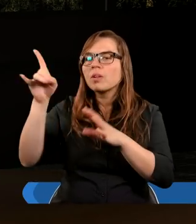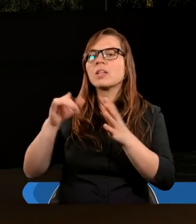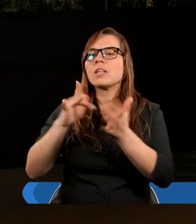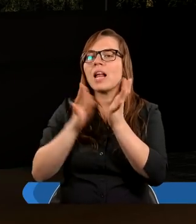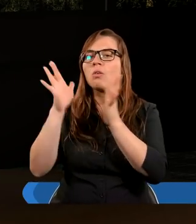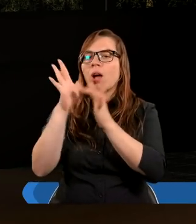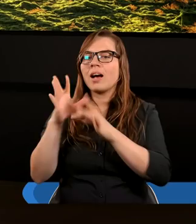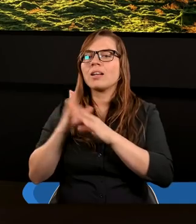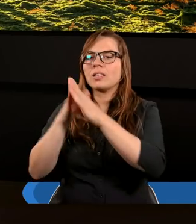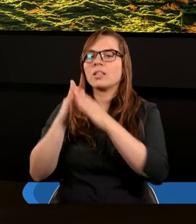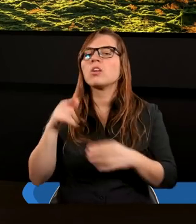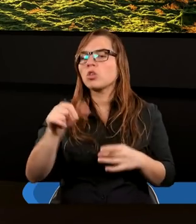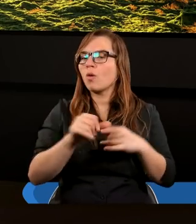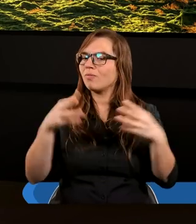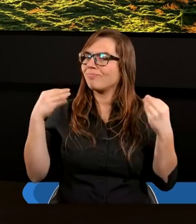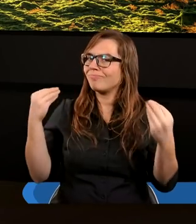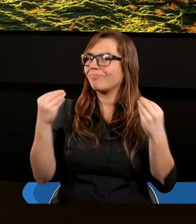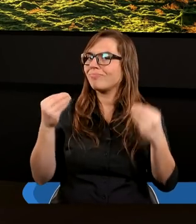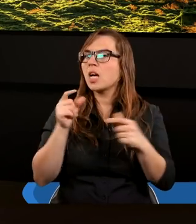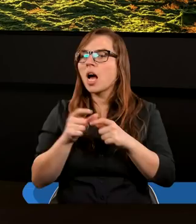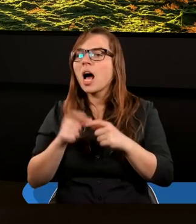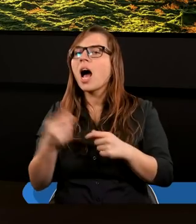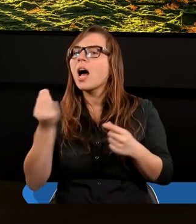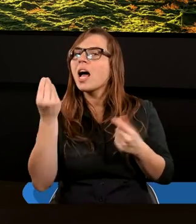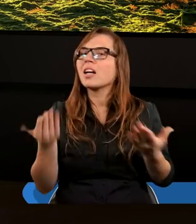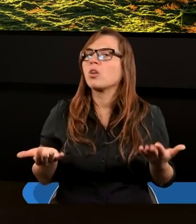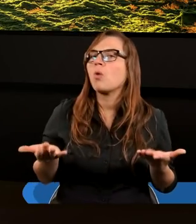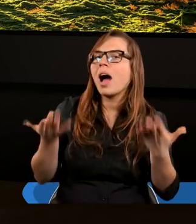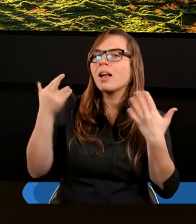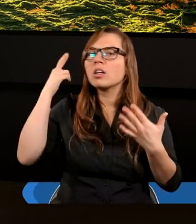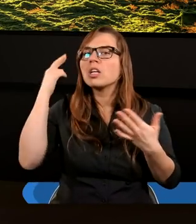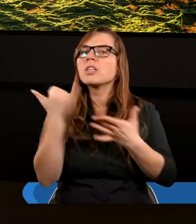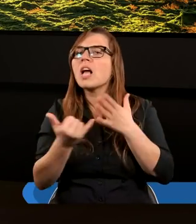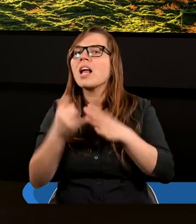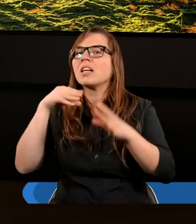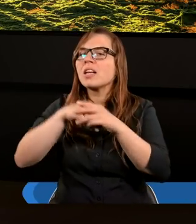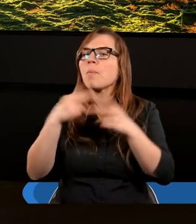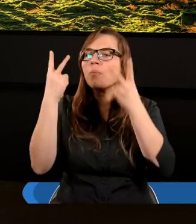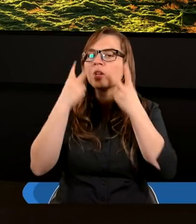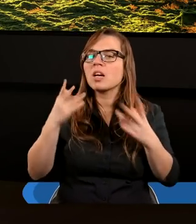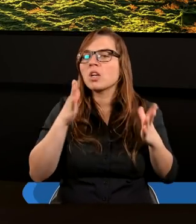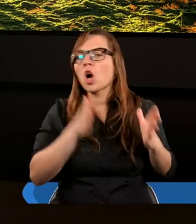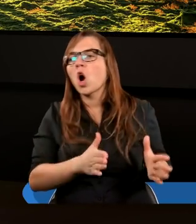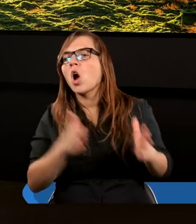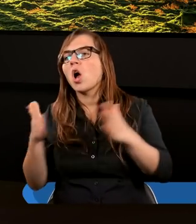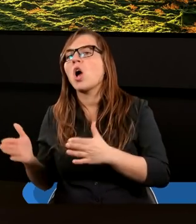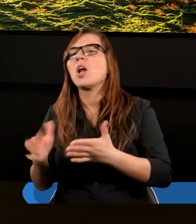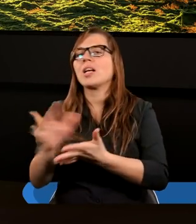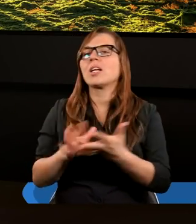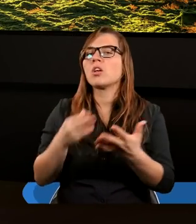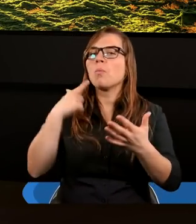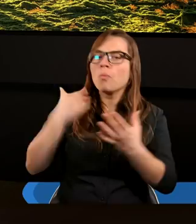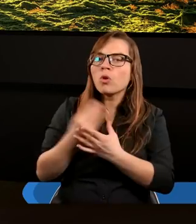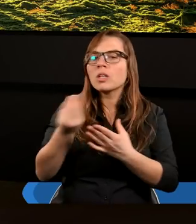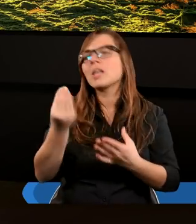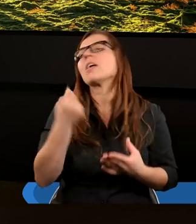Jezusa Chrystusa. To są piękne słowa, ale myślę, że jeszcze łatwiej je zrozumiemy, jeżeli przeczytamy kolejny tekst i posłużymy